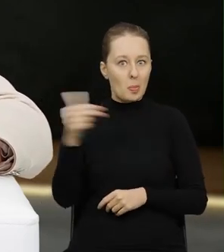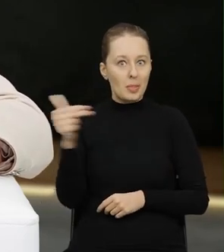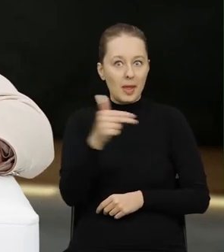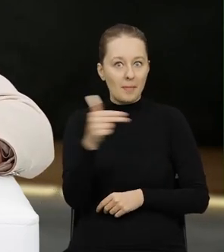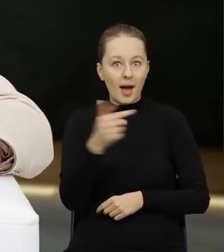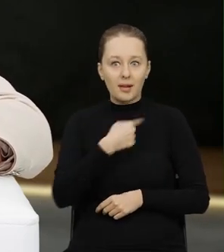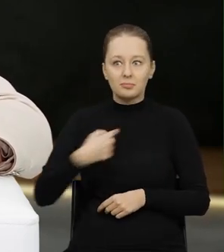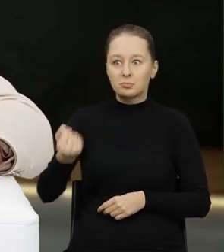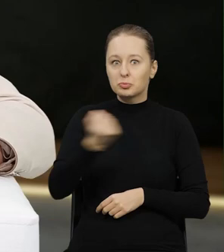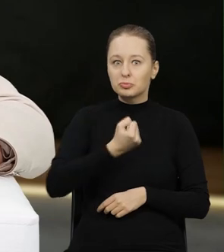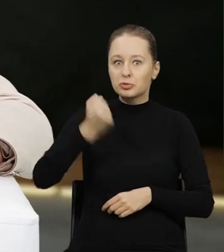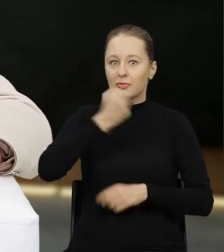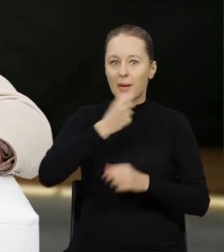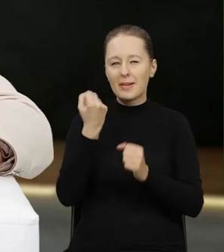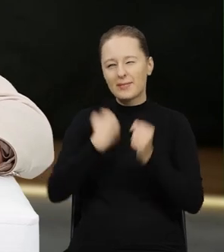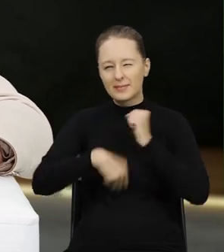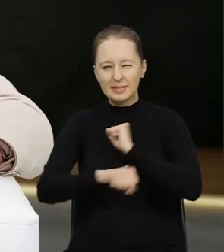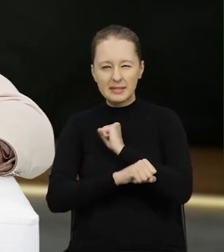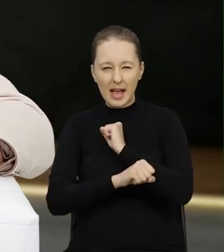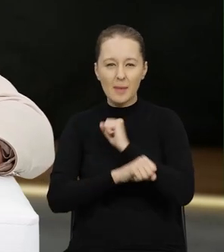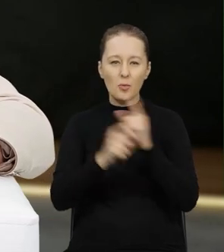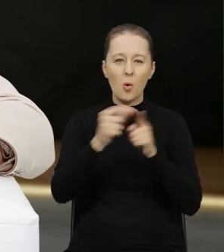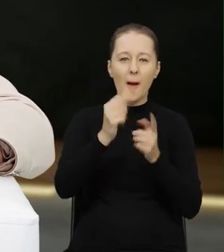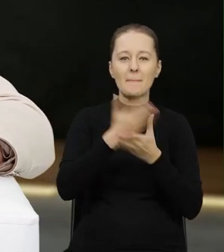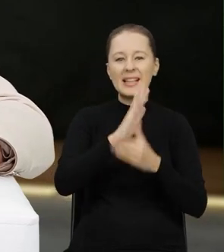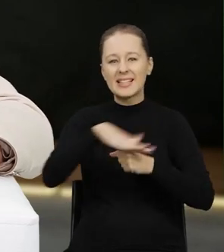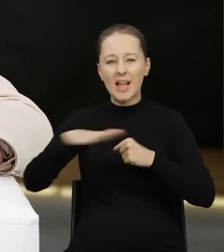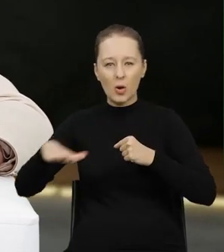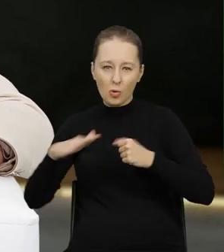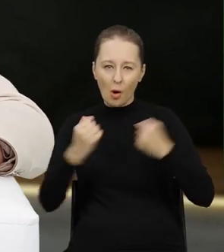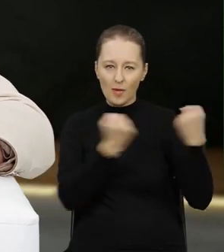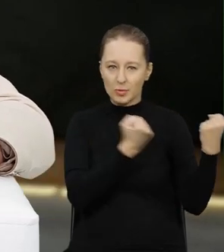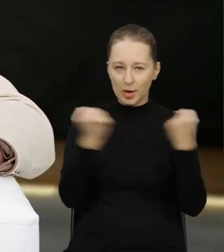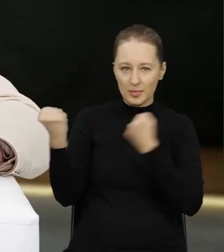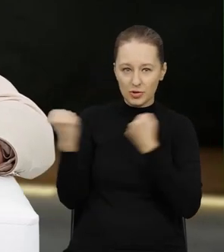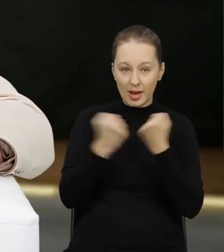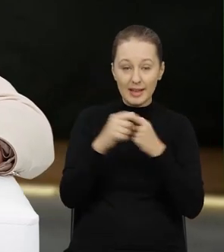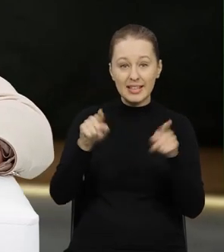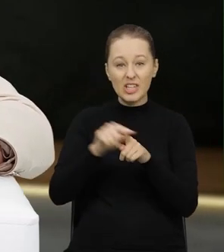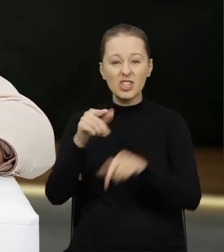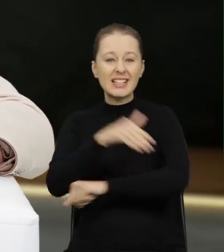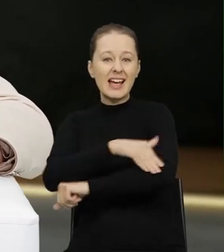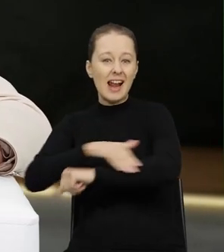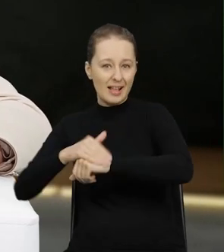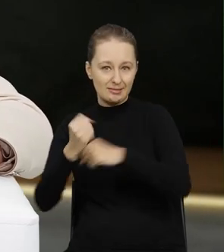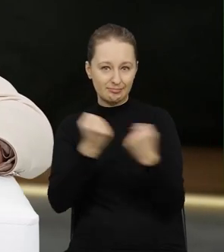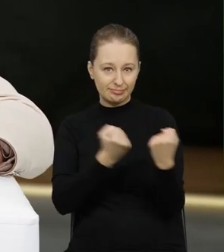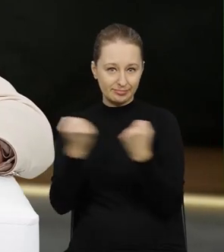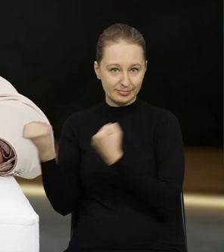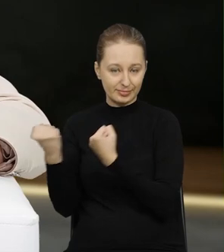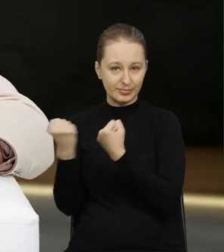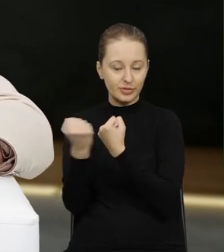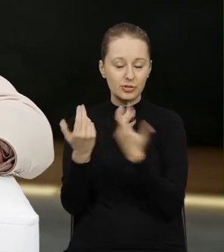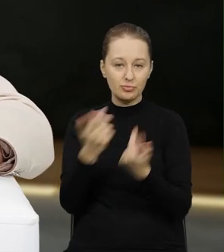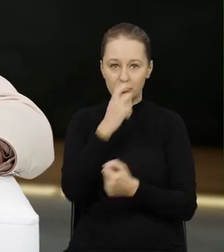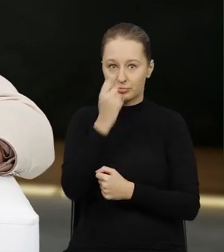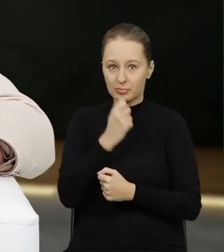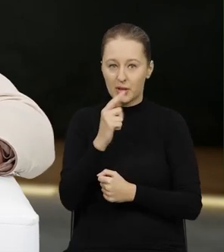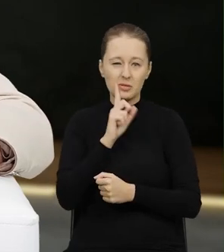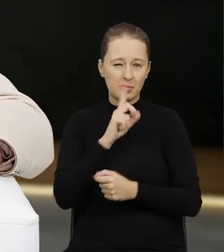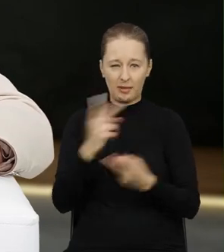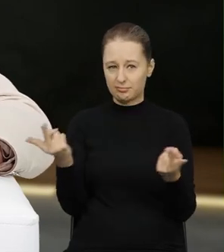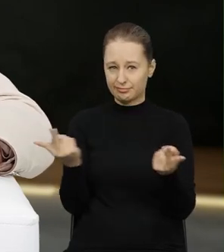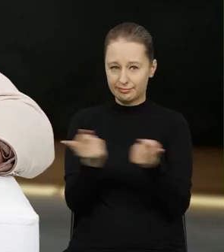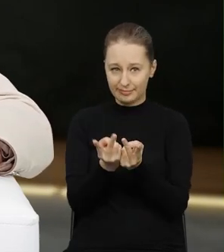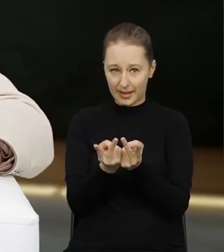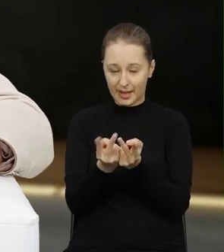tej tematyce stosujemy zamiennie pojęcie międzynarodowego przemieszczania odpadów i też transgranicznego przemieszczania odpadów. Są